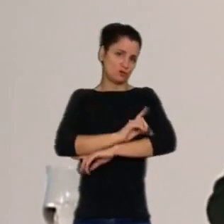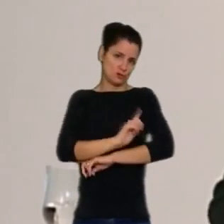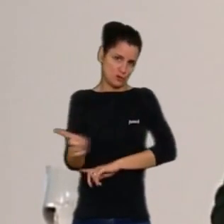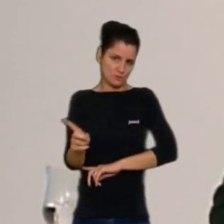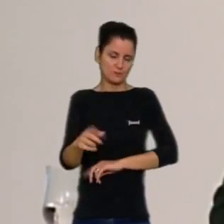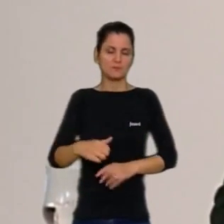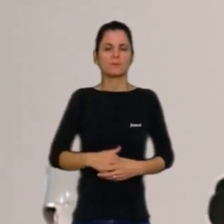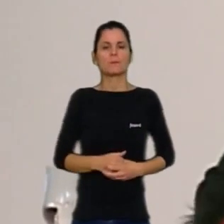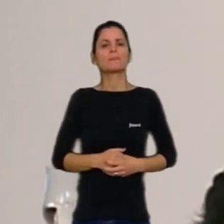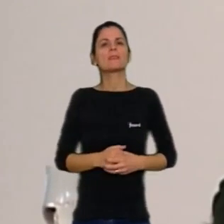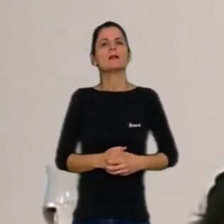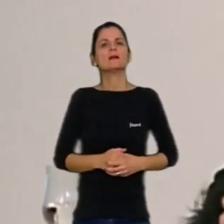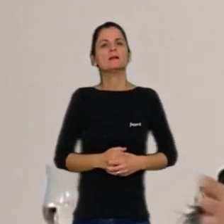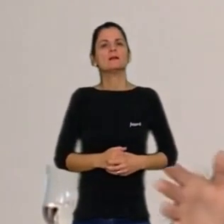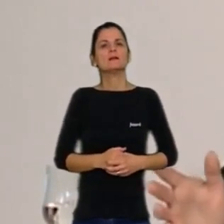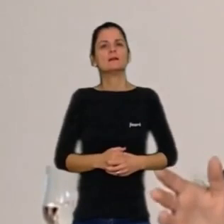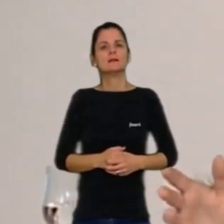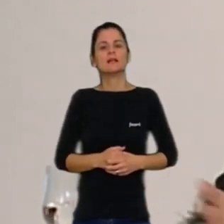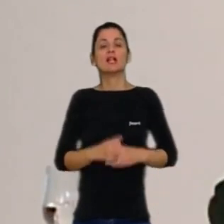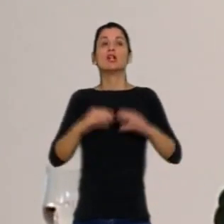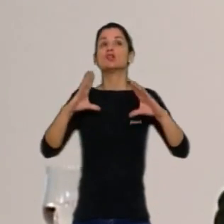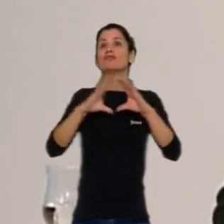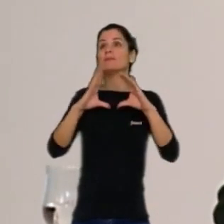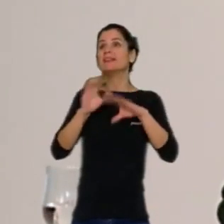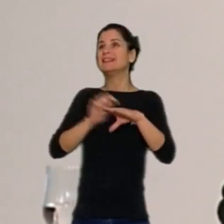vostè quan diu, els homes feministes tot ho fan millor,